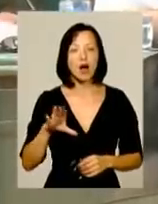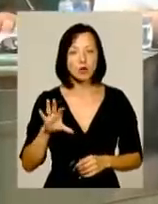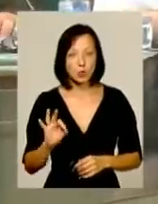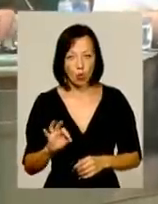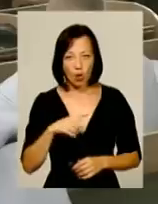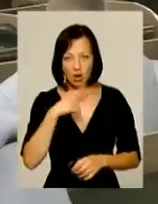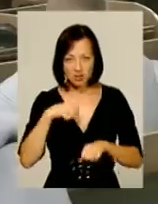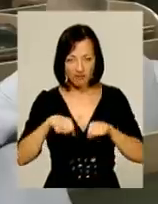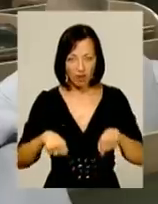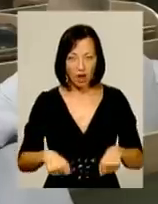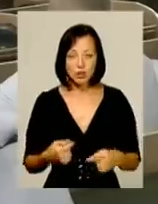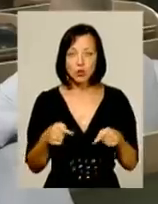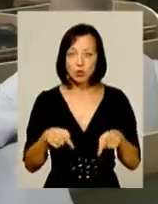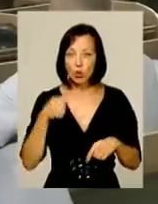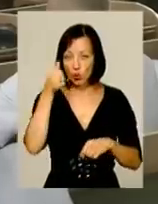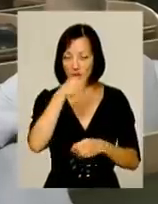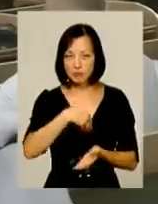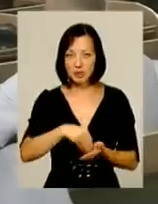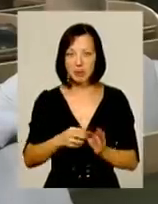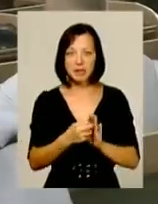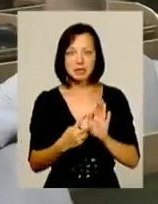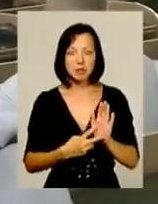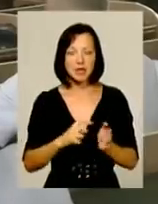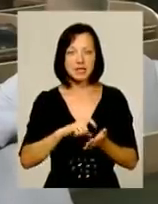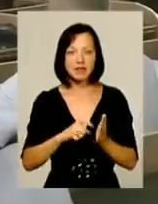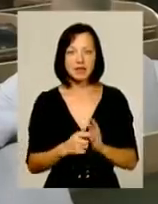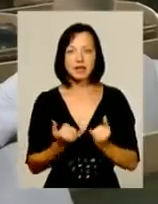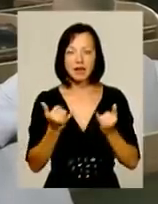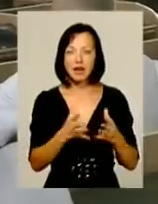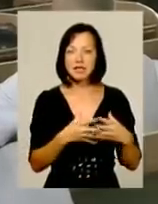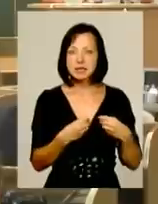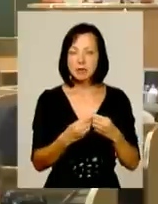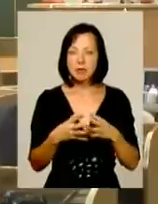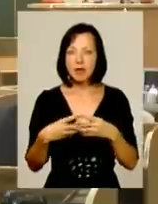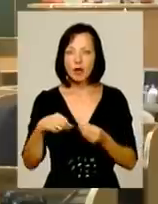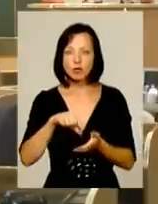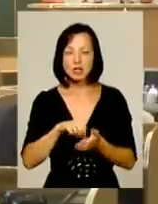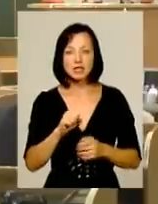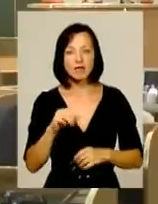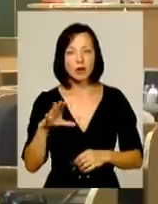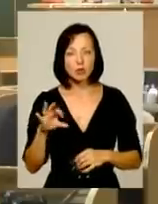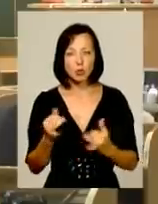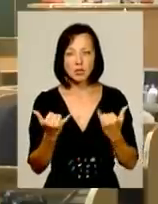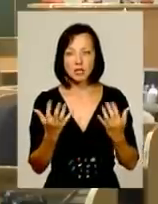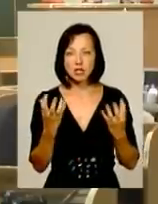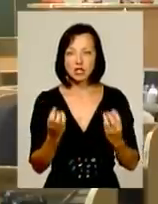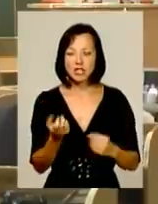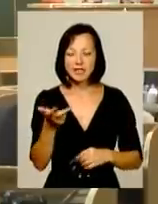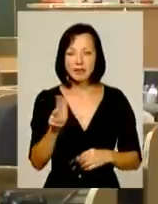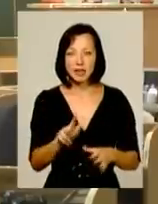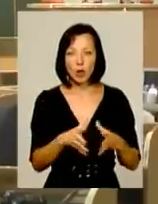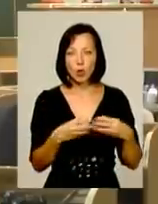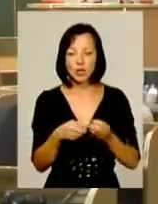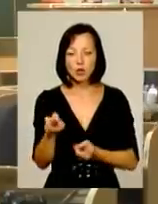запевняють посадовці. Цьогоріч в області вже придбали 17 квартир для сімей учасників бойових дій на сході України. Наразі ще три такі родини